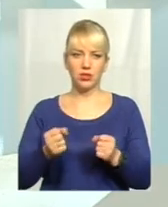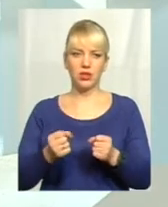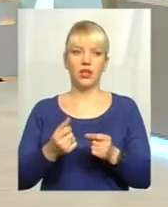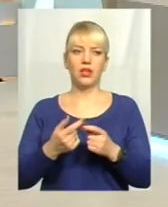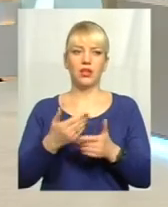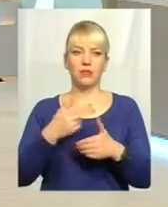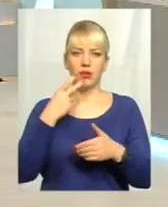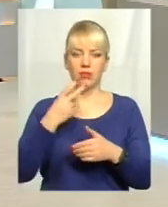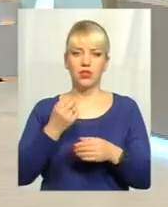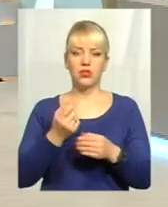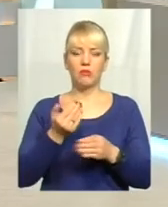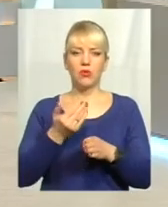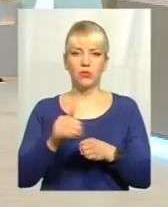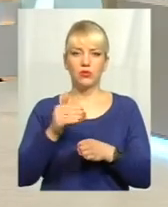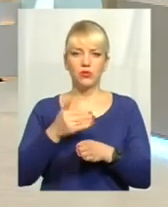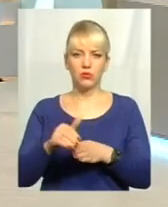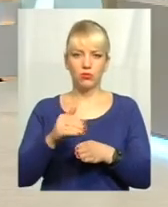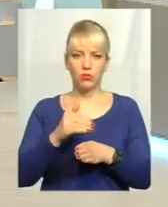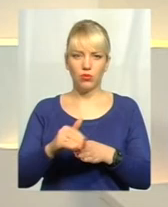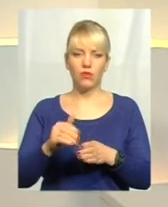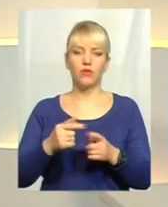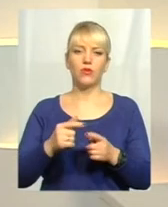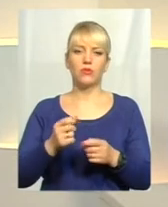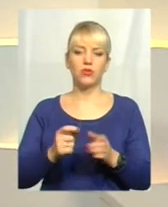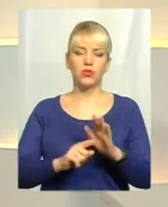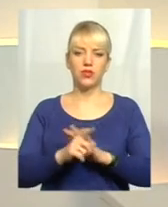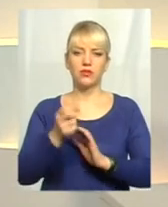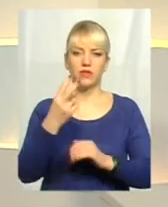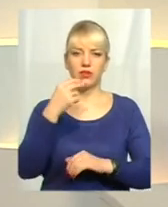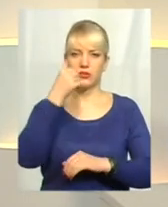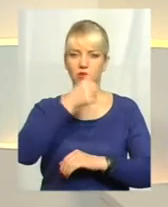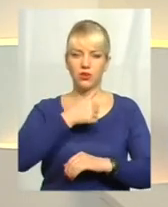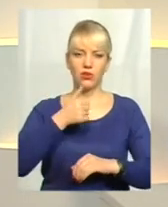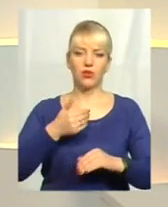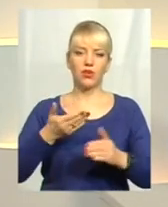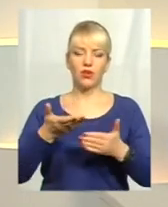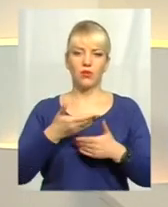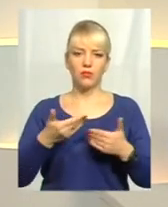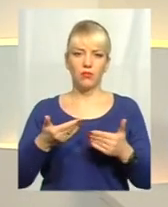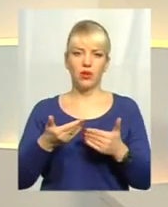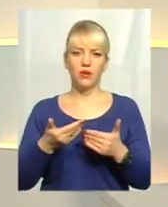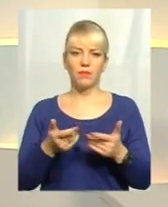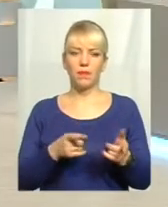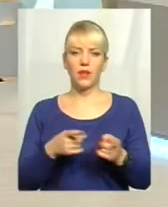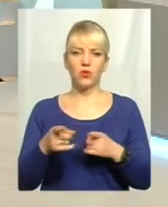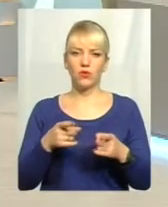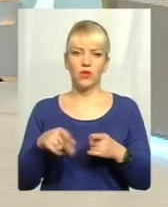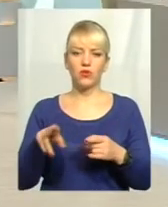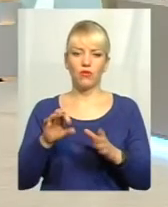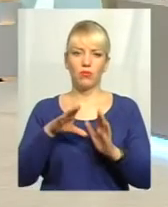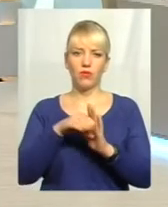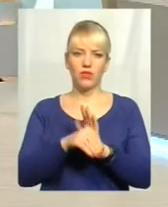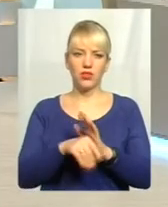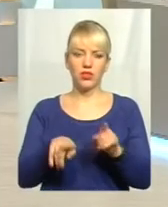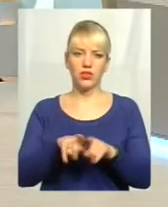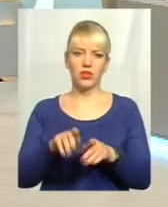фактично, ми маленькими кроками, але починаючи з 2012 року, ми готувалися до впровадження таких документів.